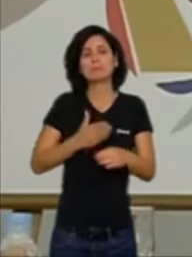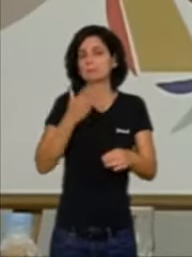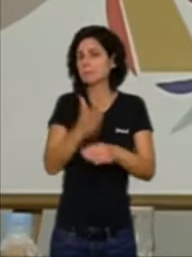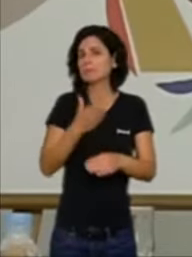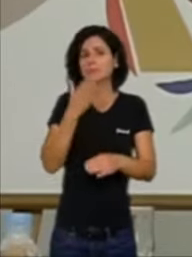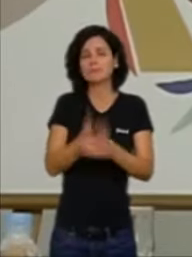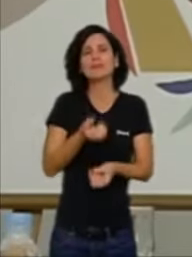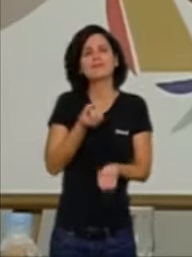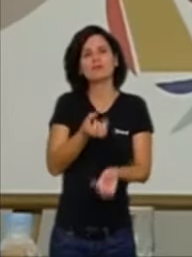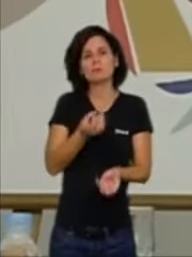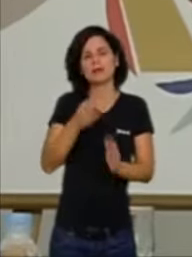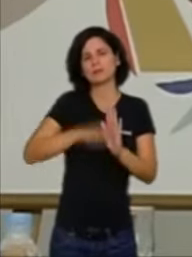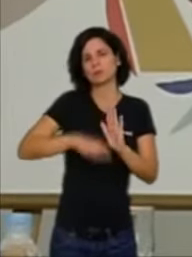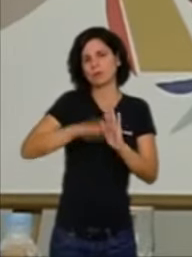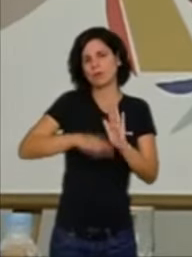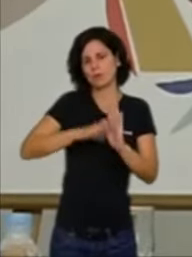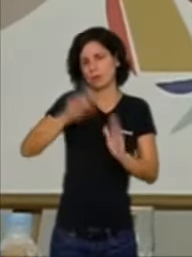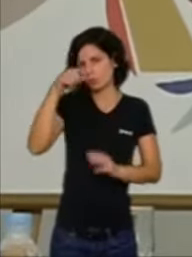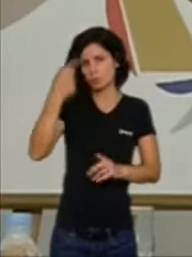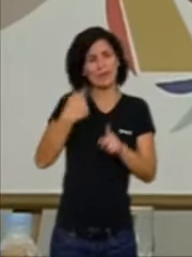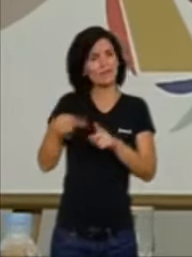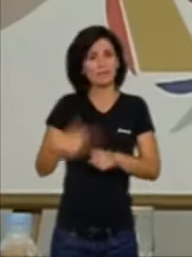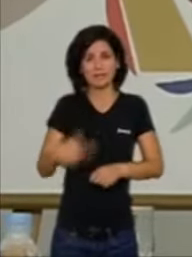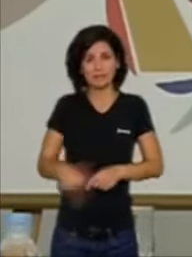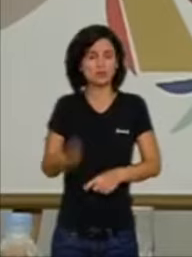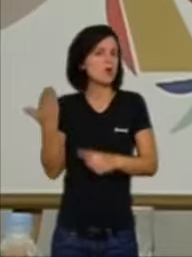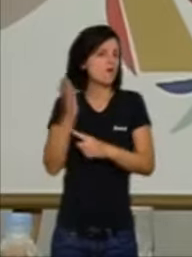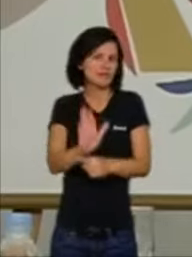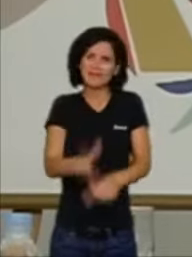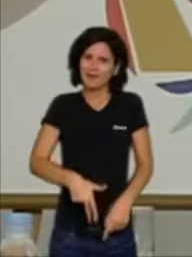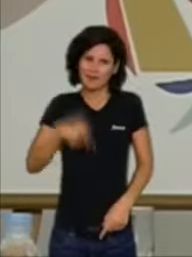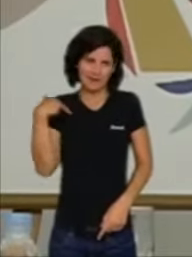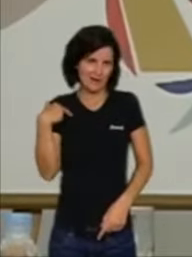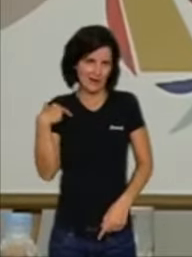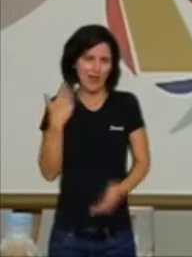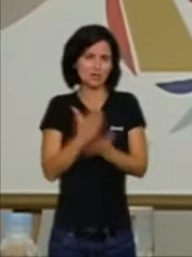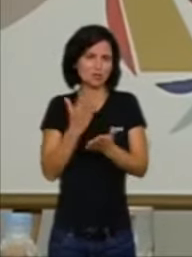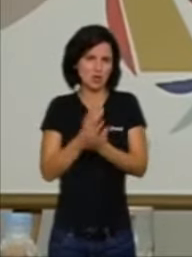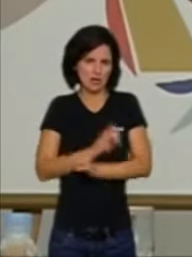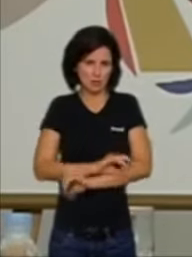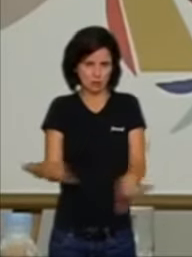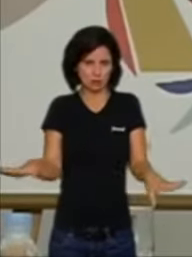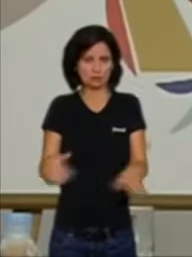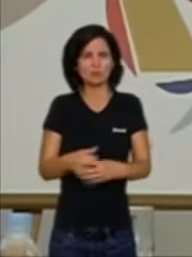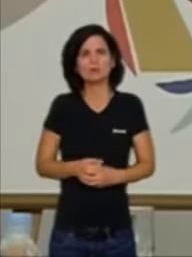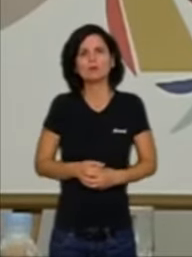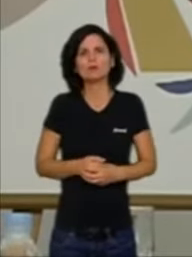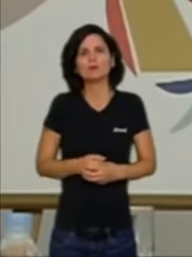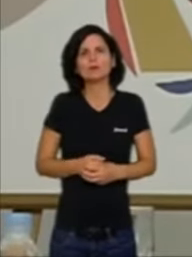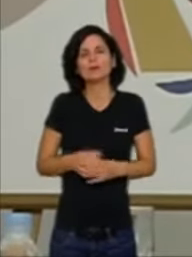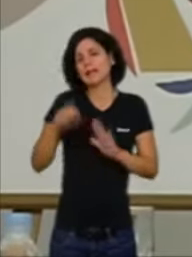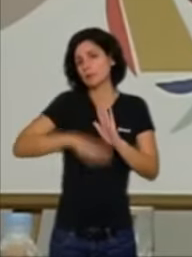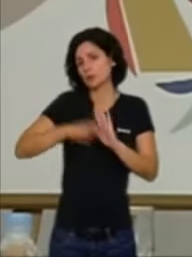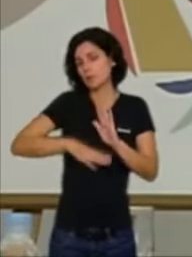cultural que es dona. I és una oferta als centres que es fa en tota la